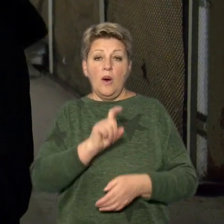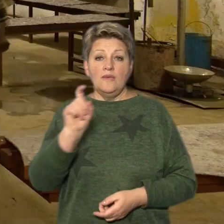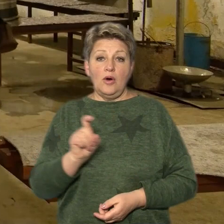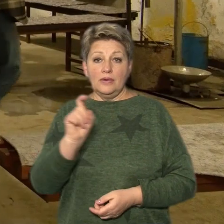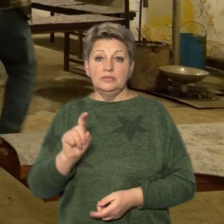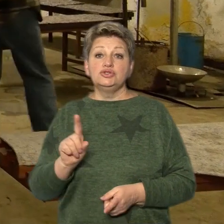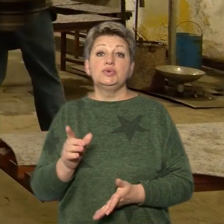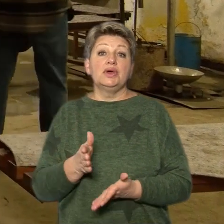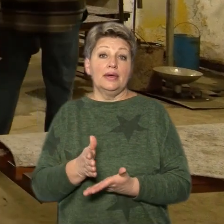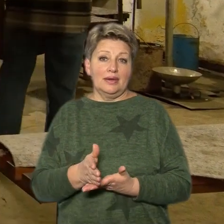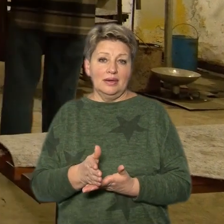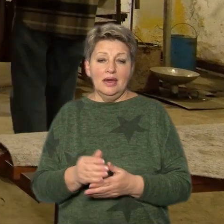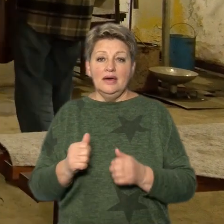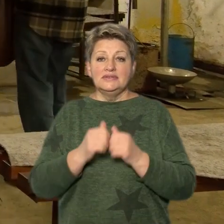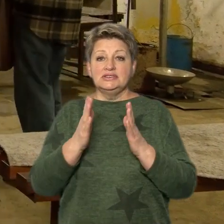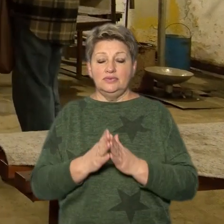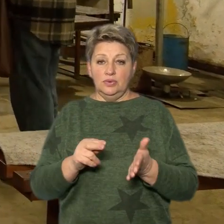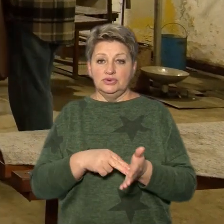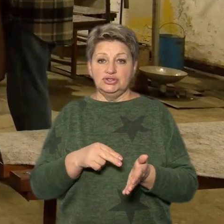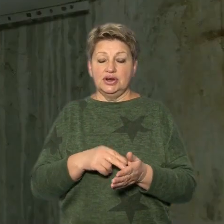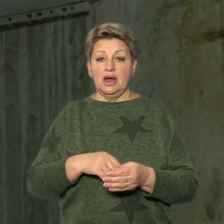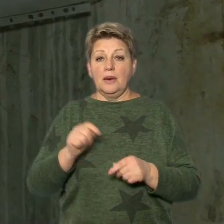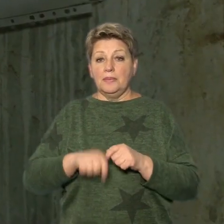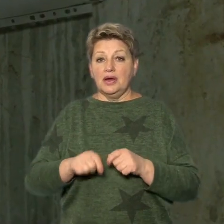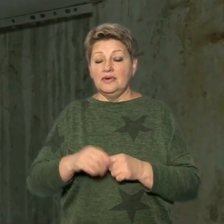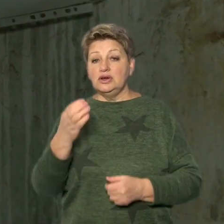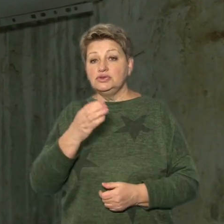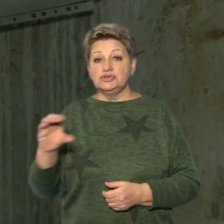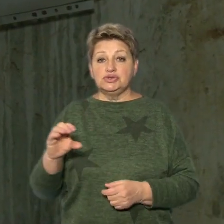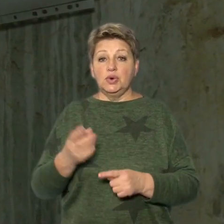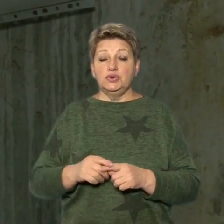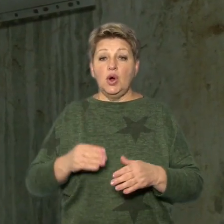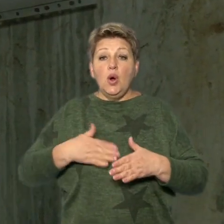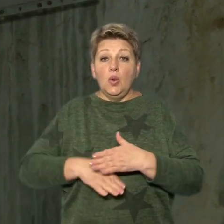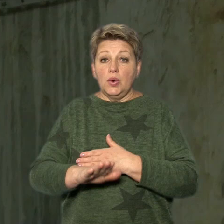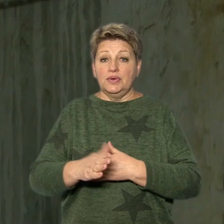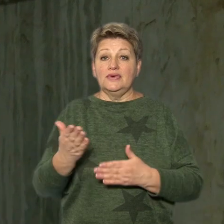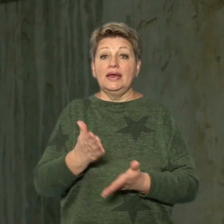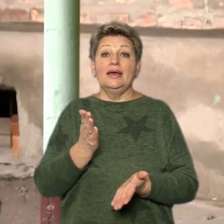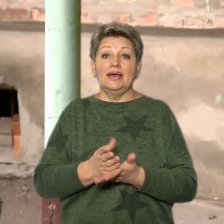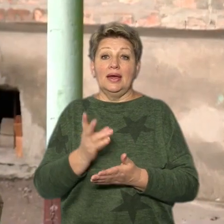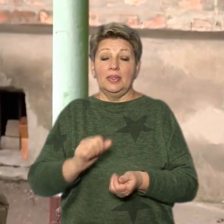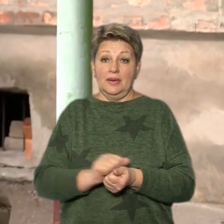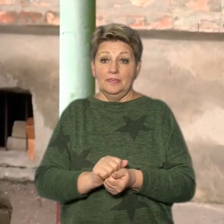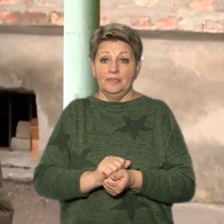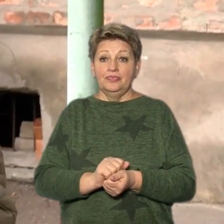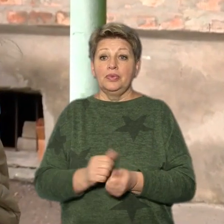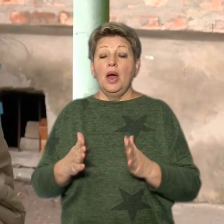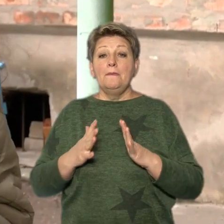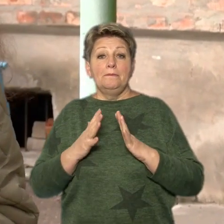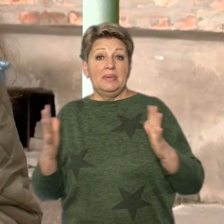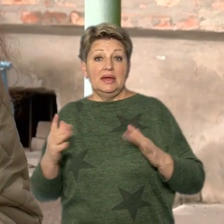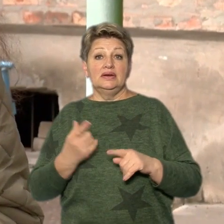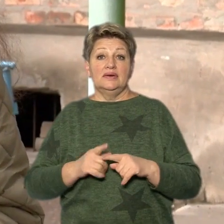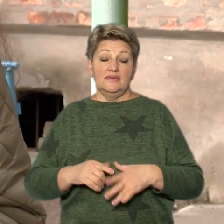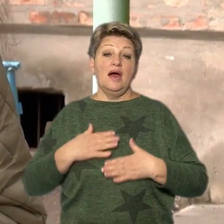-таки є. Всього у Черкасах перевірили сотню укриттів, які є на мапі, розповідає волонтер Данило Романов. Більшість – це в